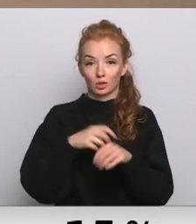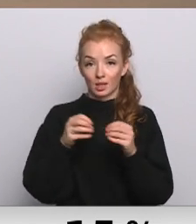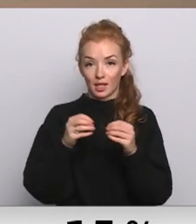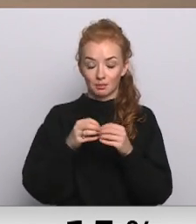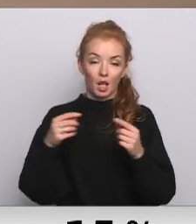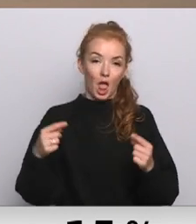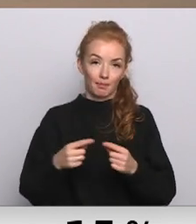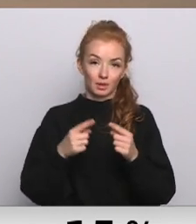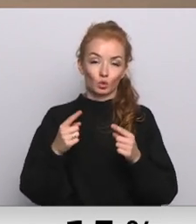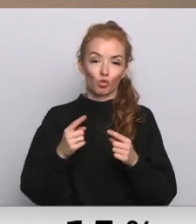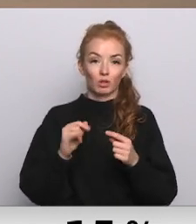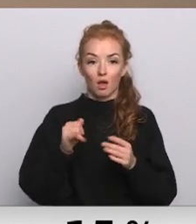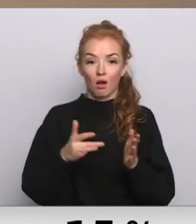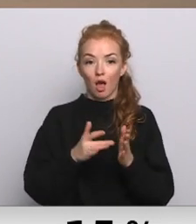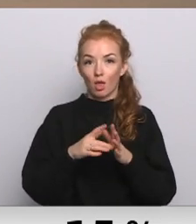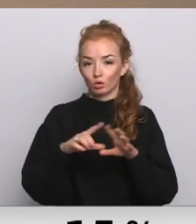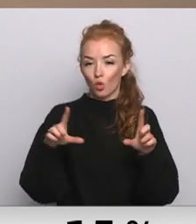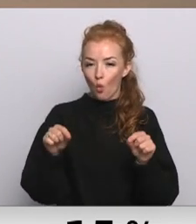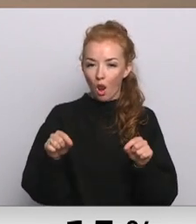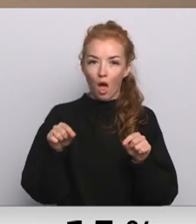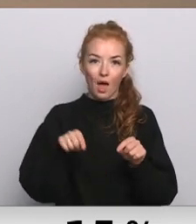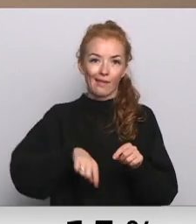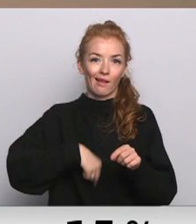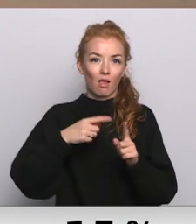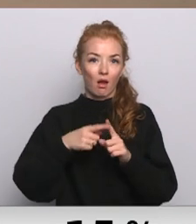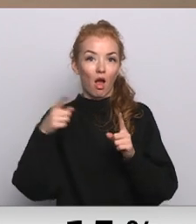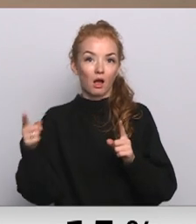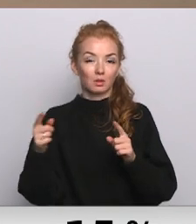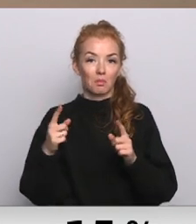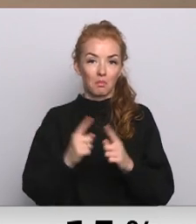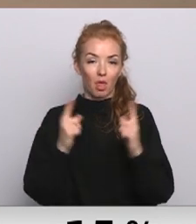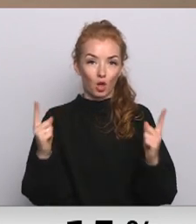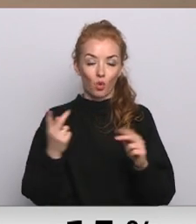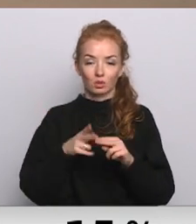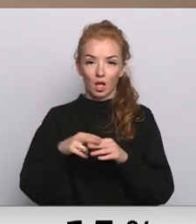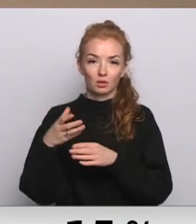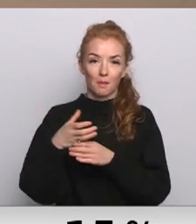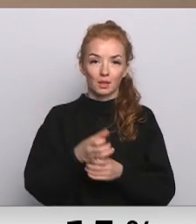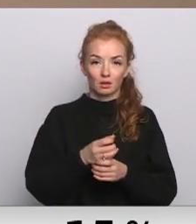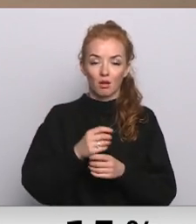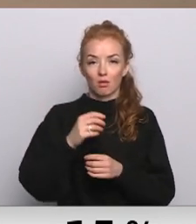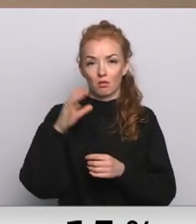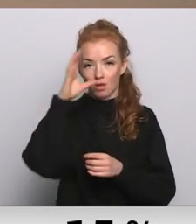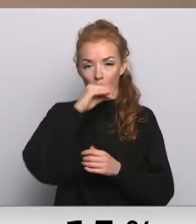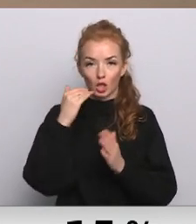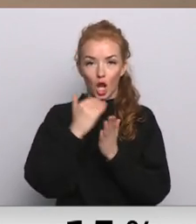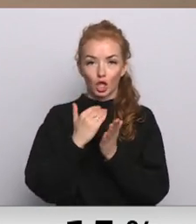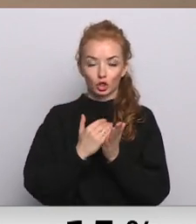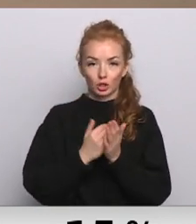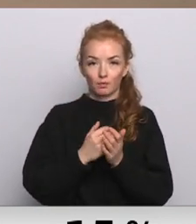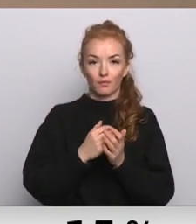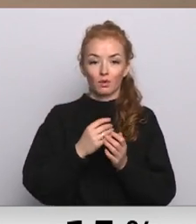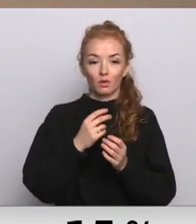atbilstoši, ja kādā skolā tas ir ilgāks periods, samazinām šo naktas režīmu par 4 grādiem no